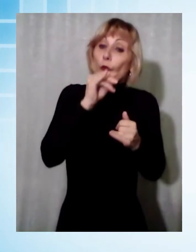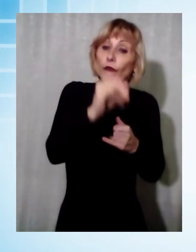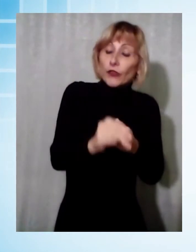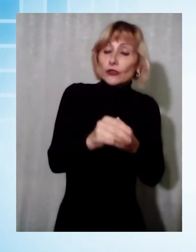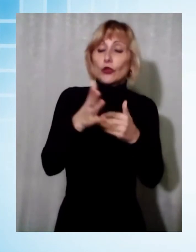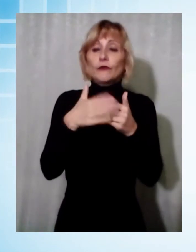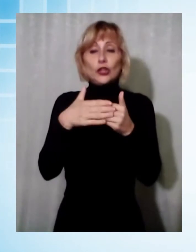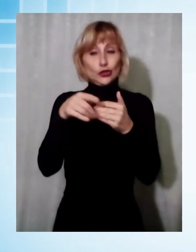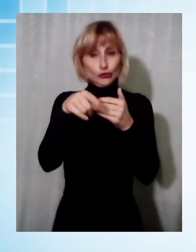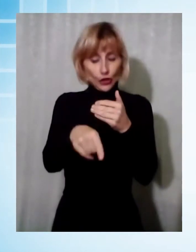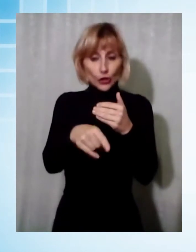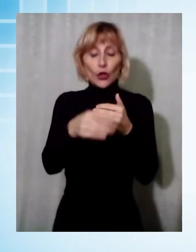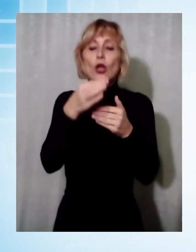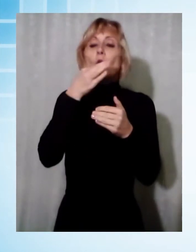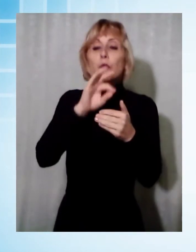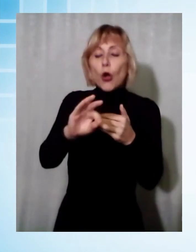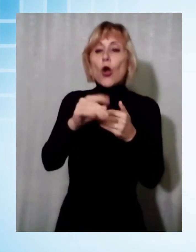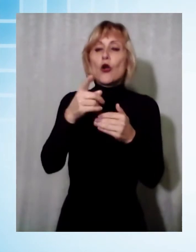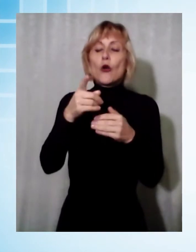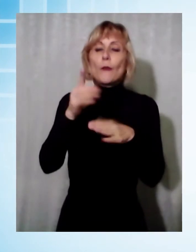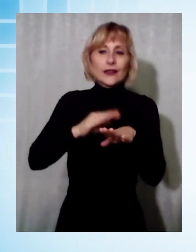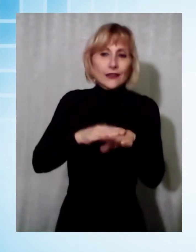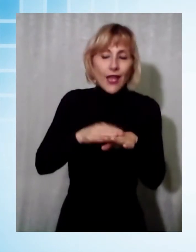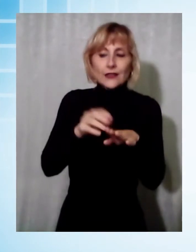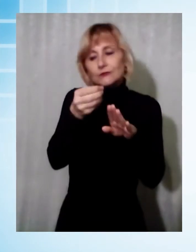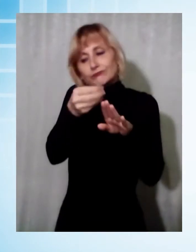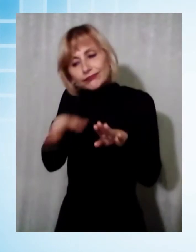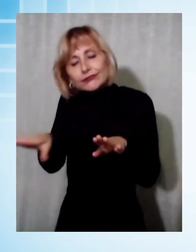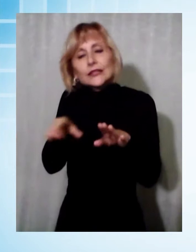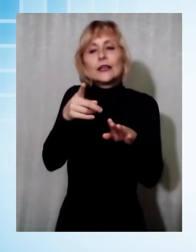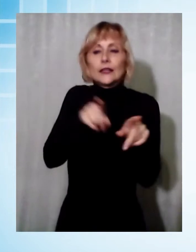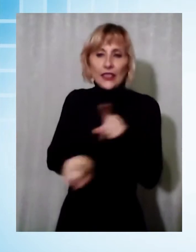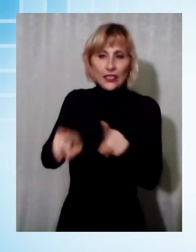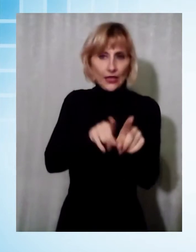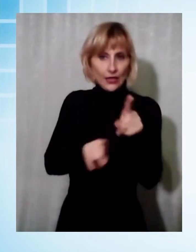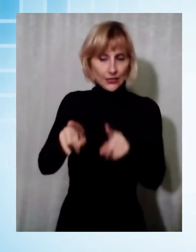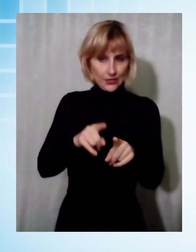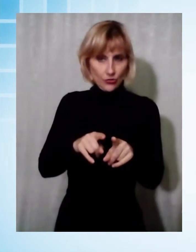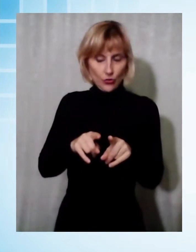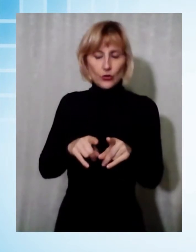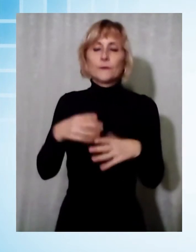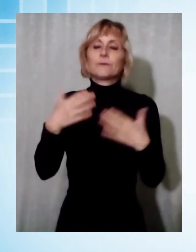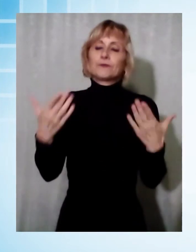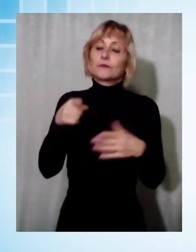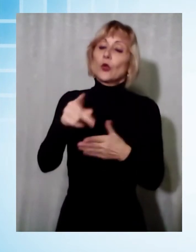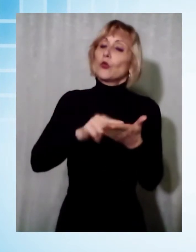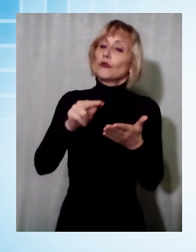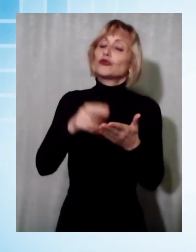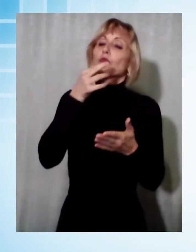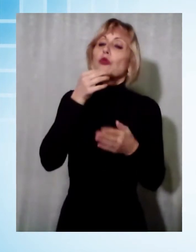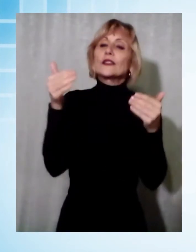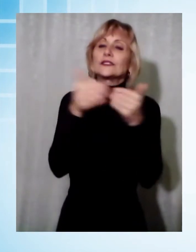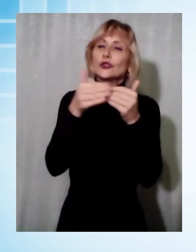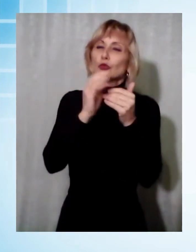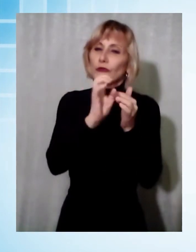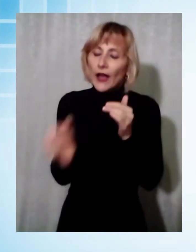indirizzare delle richieste al Tribunale. Nell'ufficio si potranno ricevere informazioni sugli istituti di protezione giuridica, trovare la